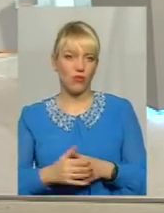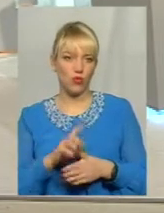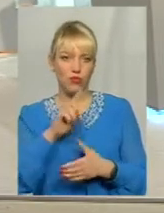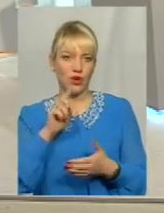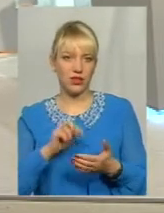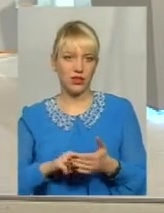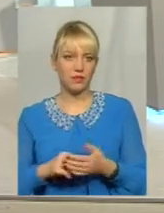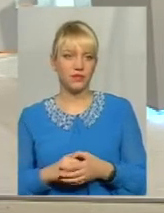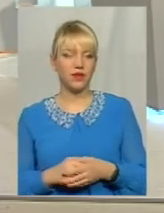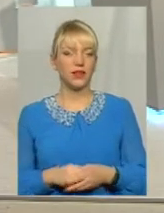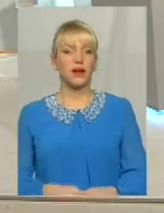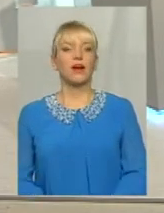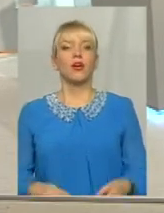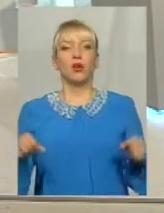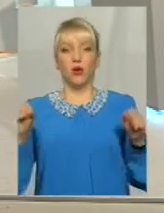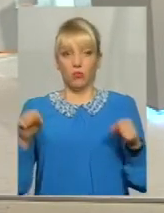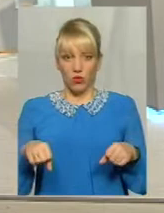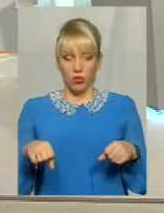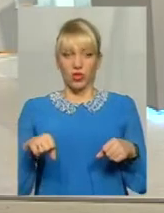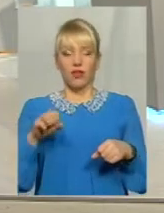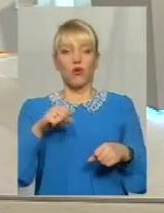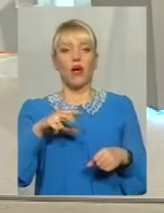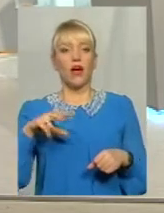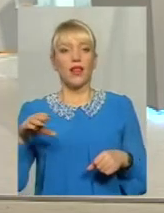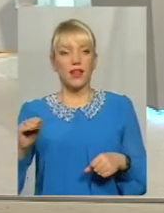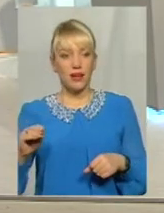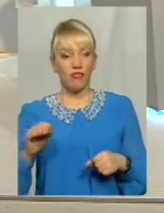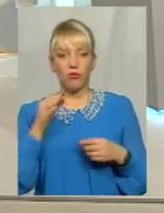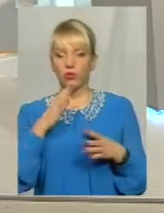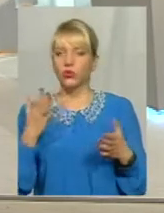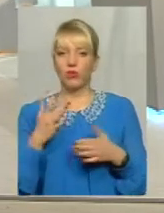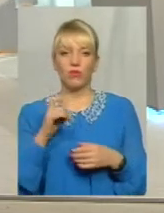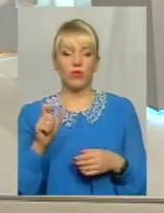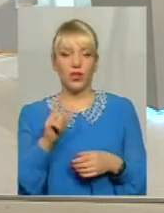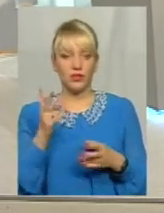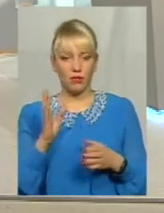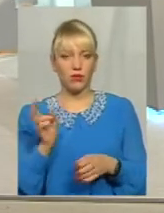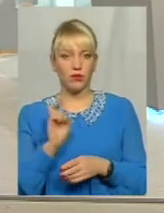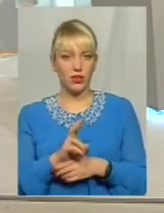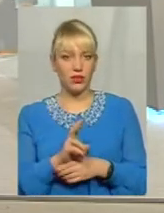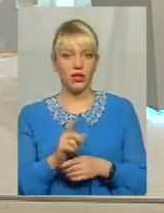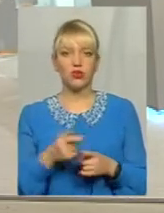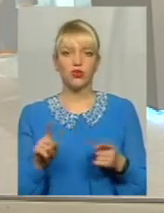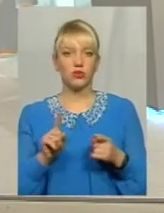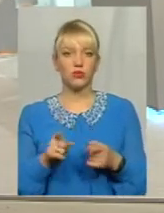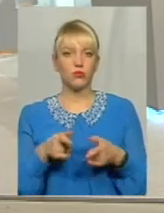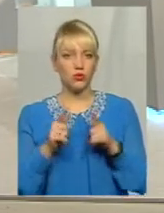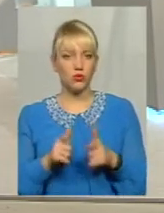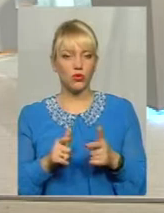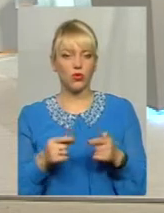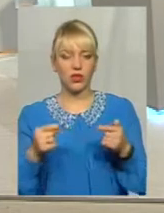Можливо, за телефоном, да, але... В будь-якому разі, потім треба буде прийти, але, принаймні, щоб узгодити час